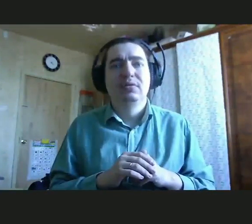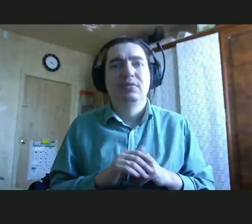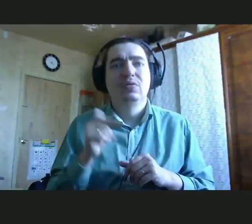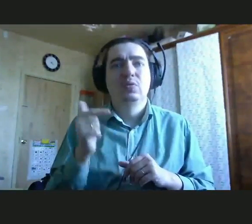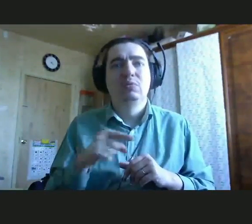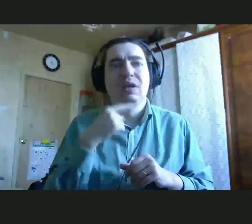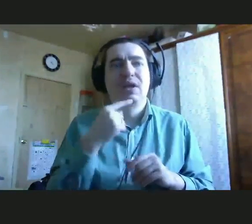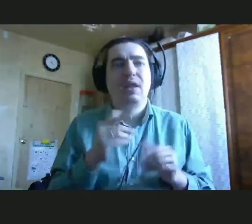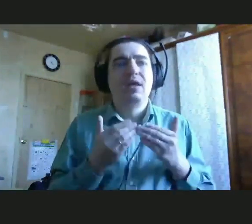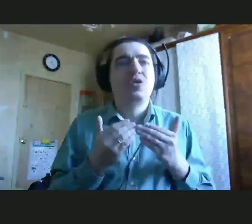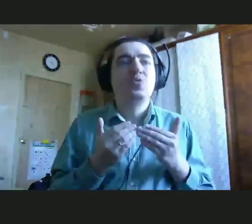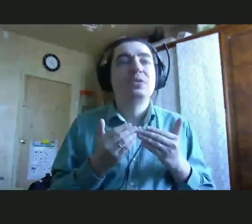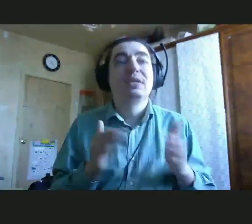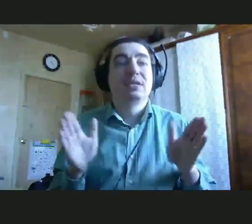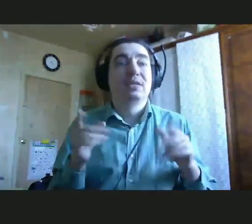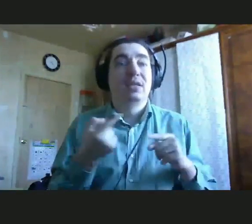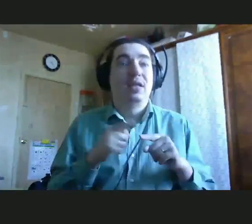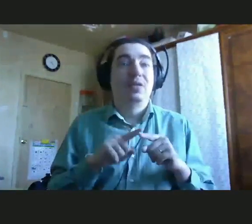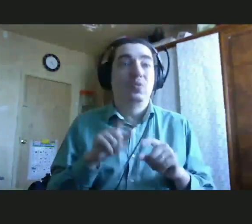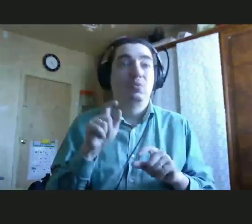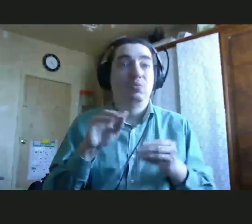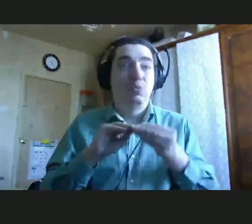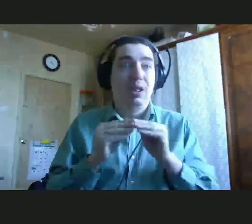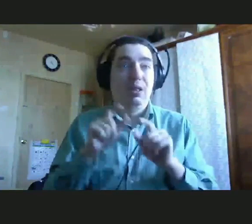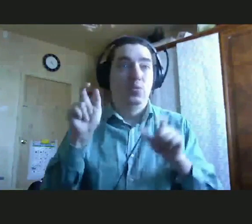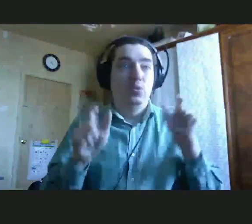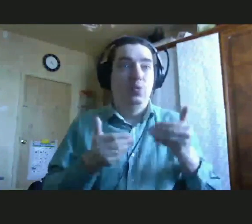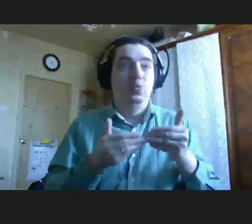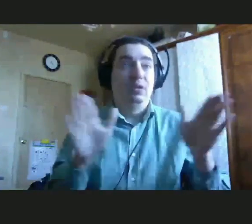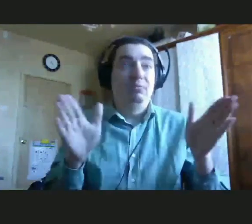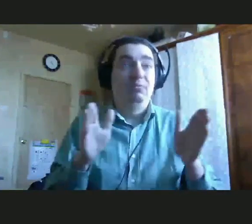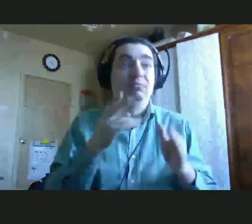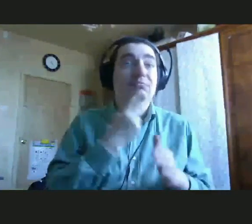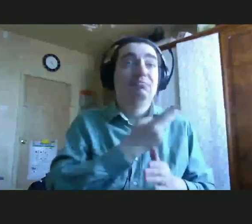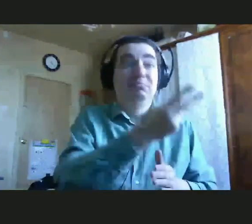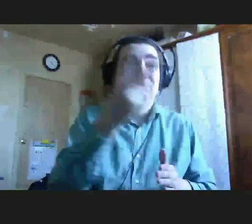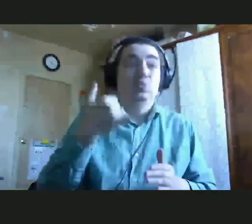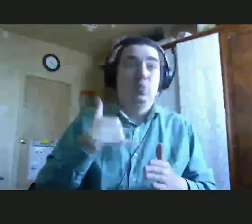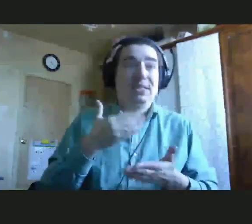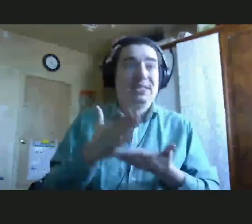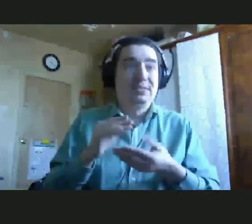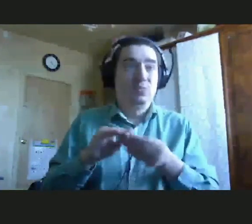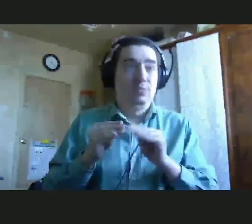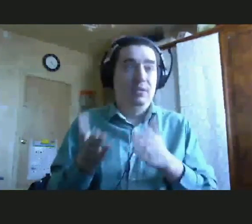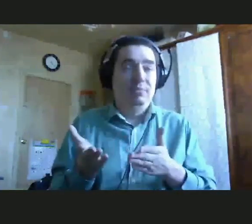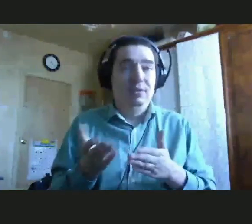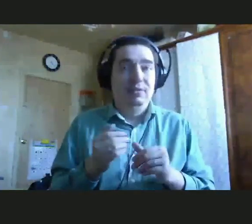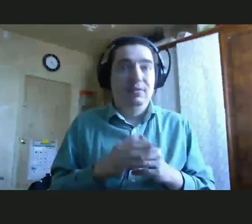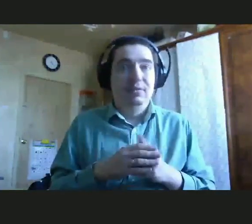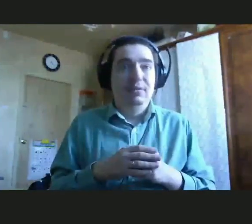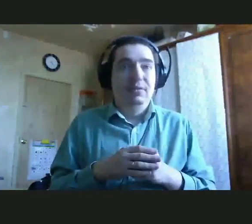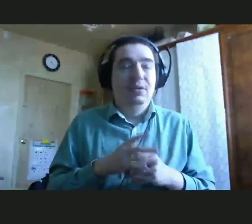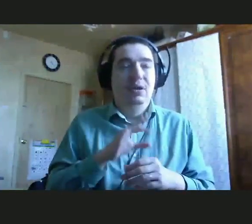говоря, открыть эту проблему миру, они не готовы показывать окружающим, норматипичным детям, например, своего